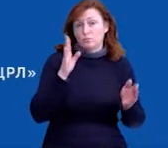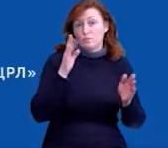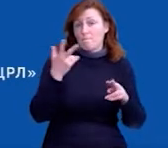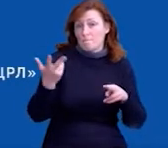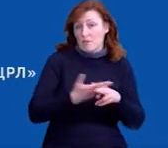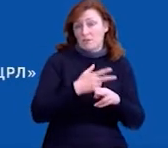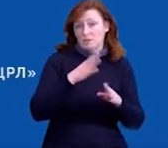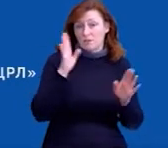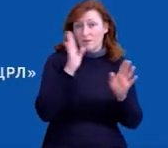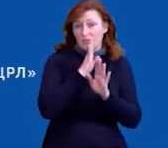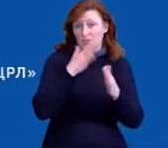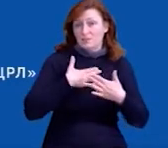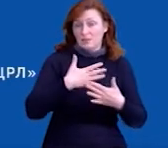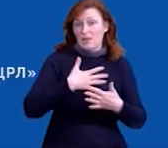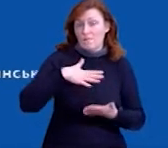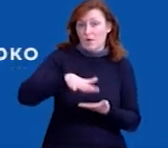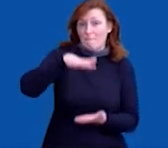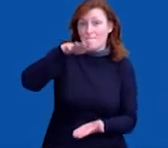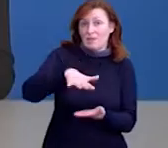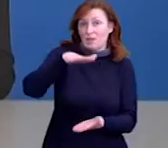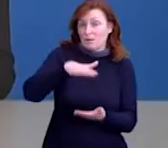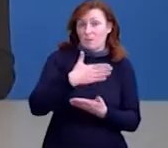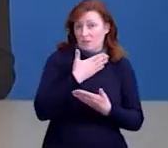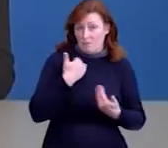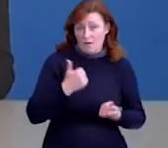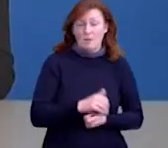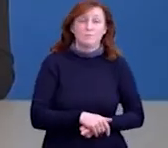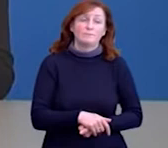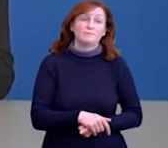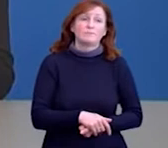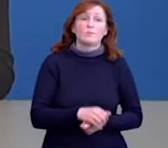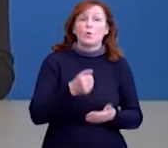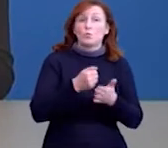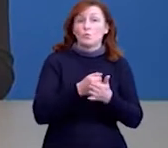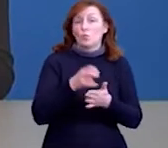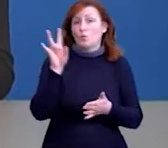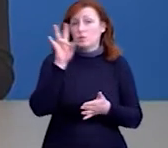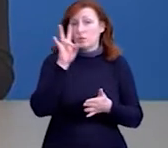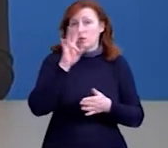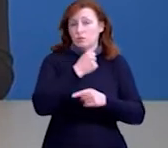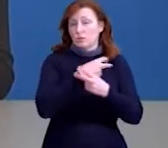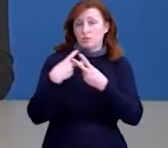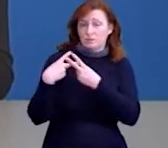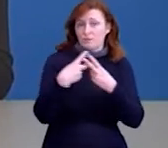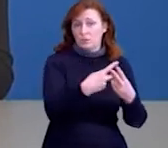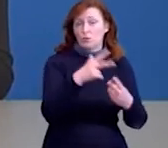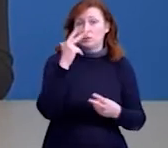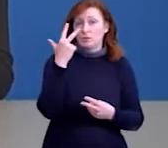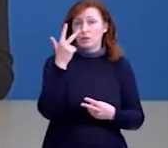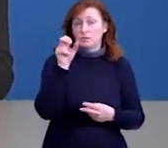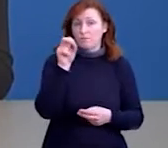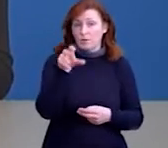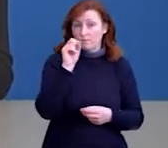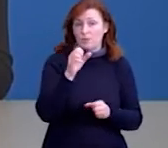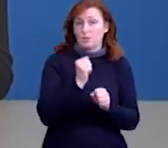загальний стан середньої важкості. До Ніжина чоловіка привезли швидкою 3 квітня. Йому зробили